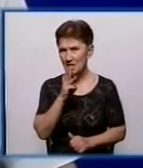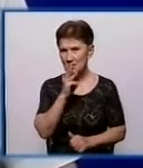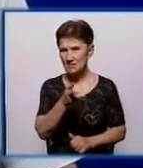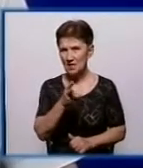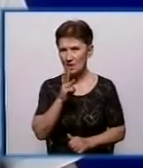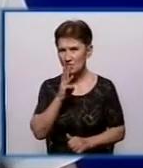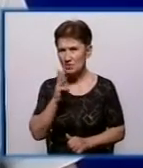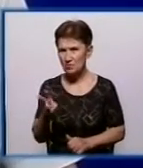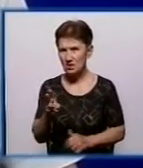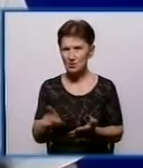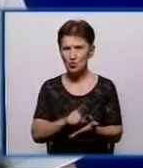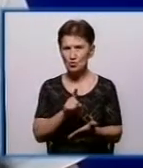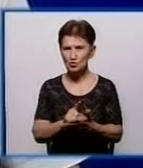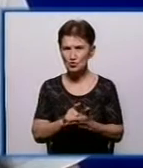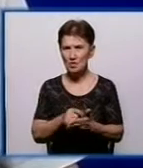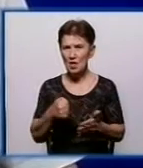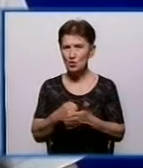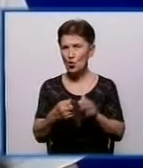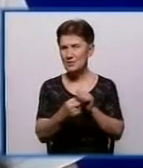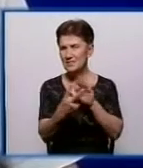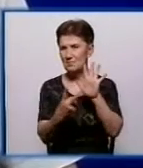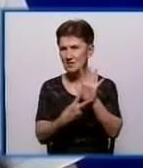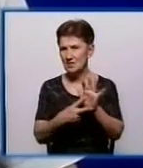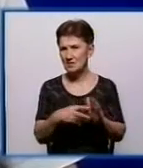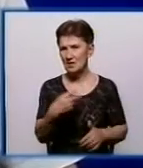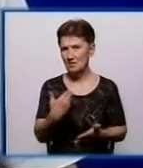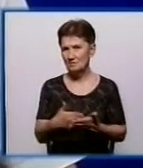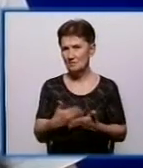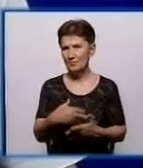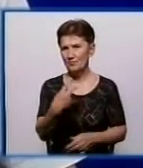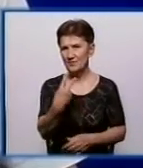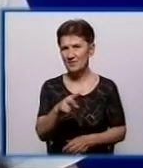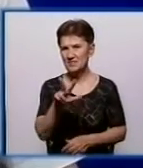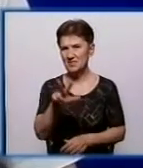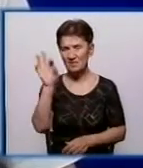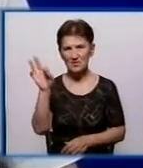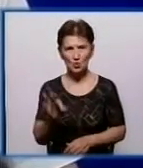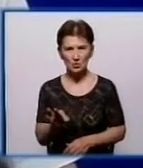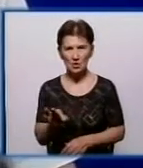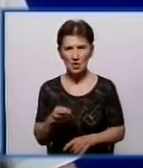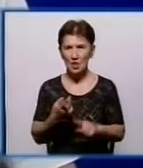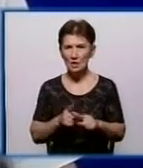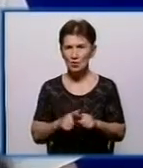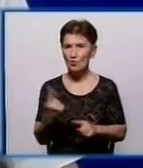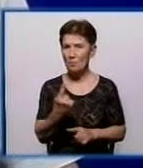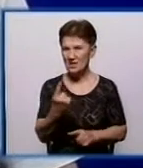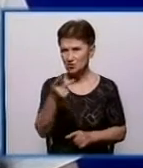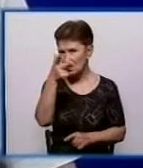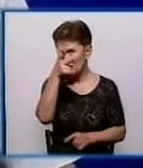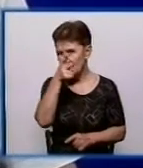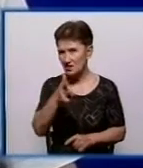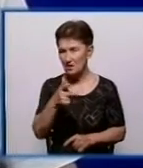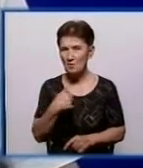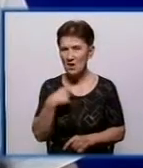працівників має приріст до 2017-го близько 23%. Тому перший квартал ми